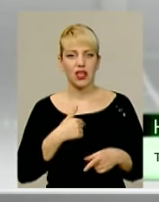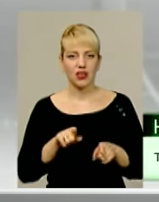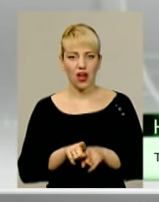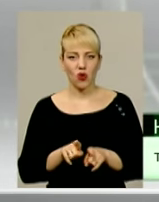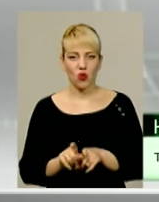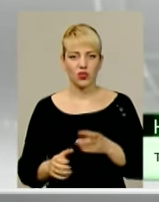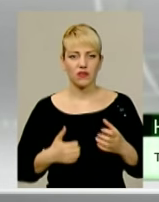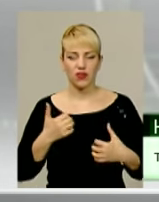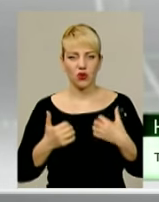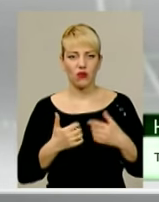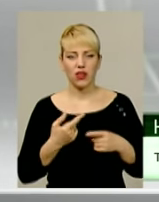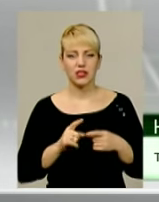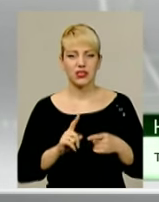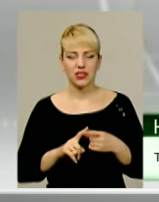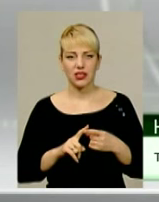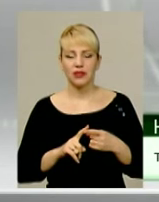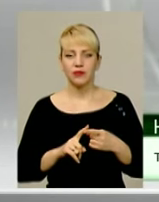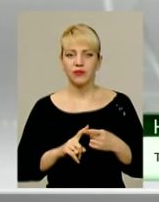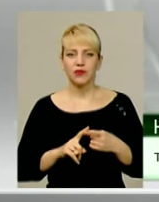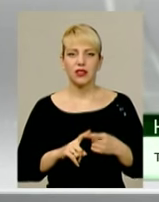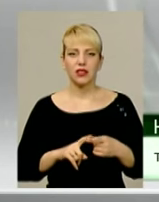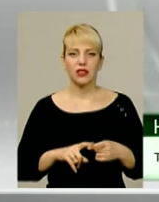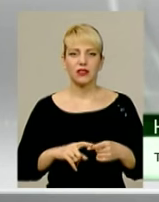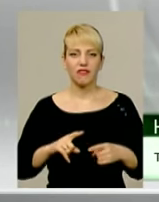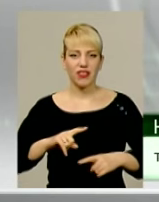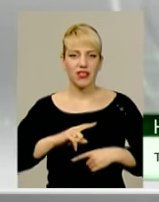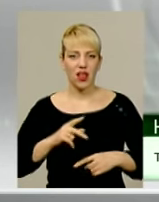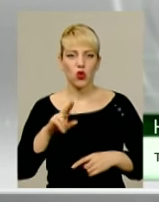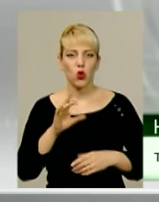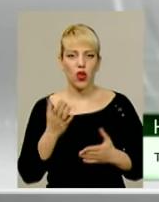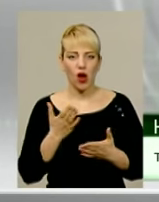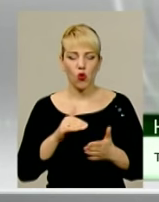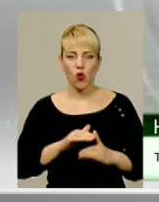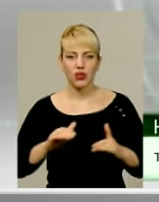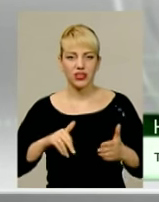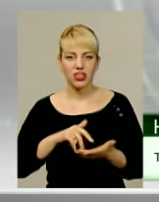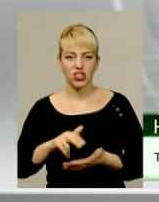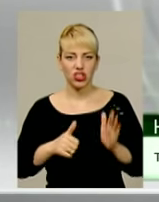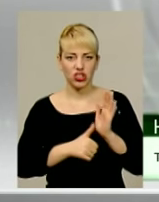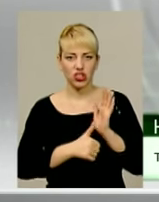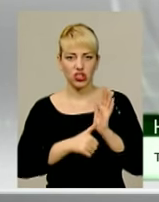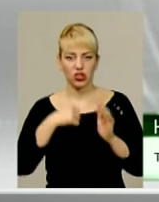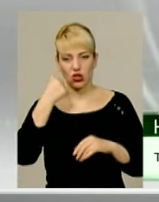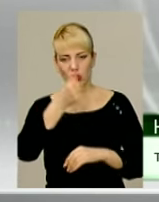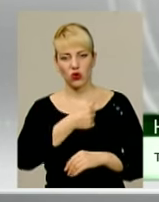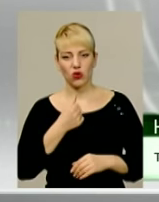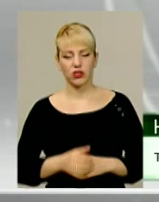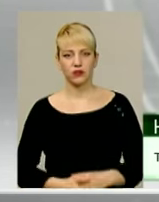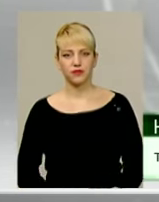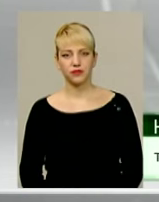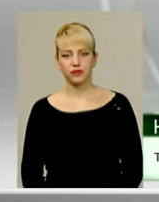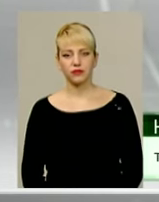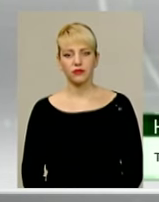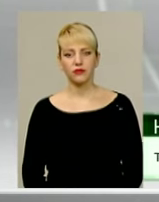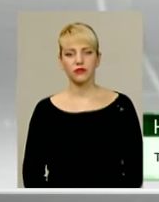тому що це фінал, до якого діти трудились і йшли 6 років. Нам не підкорялась перша ступенька цього чемпіонату